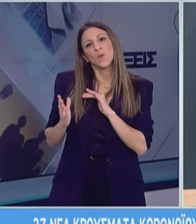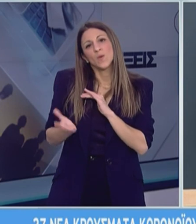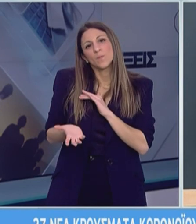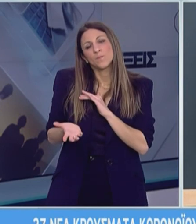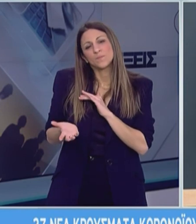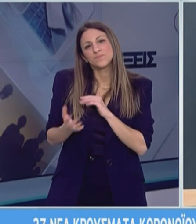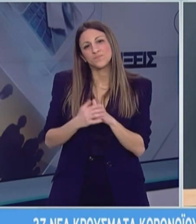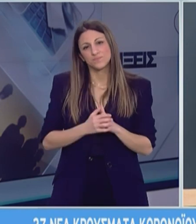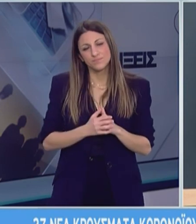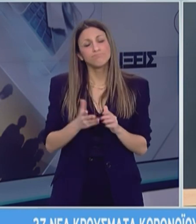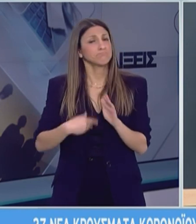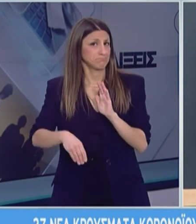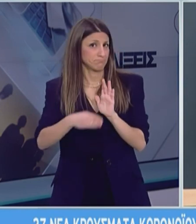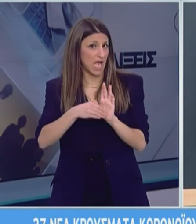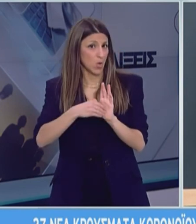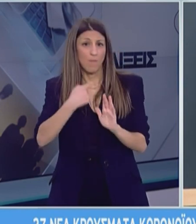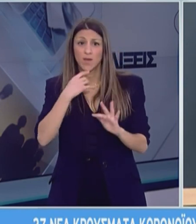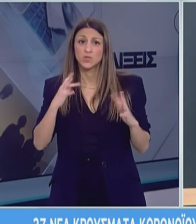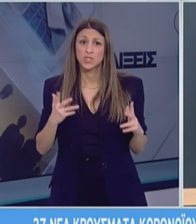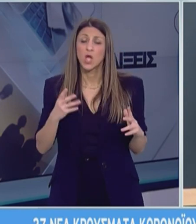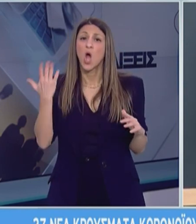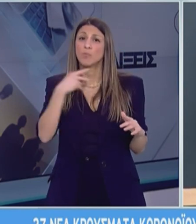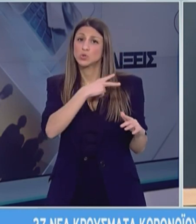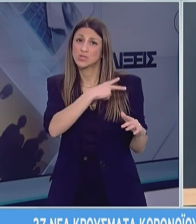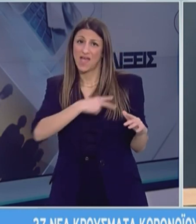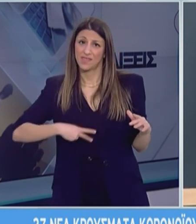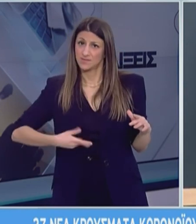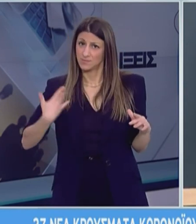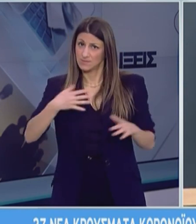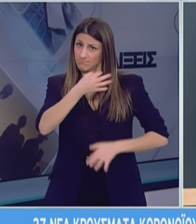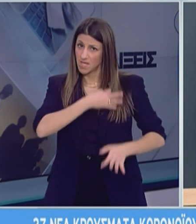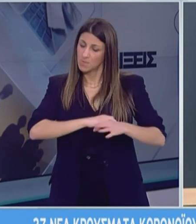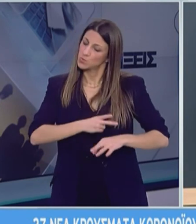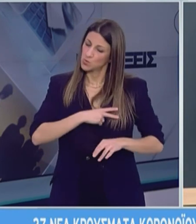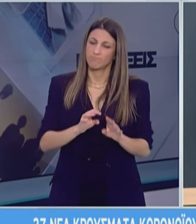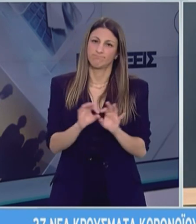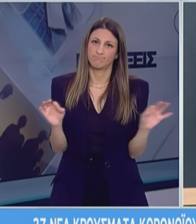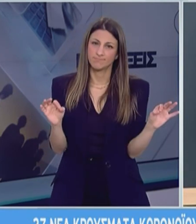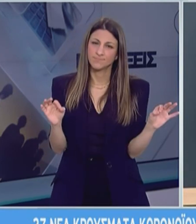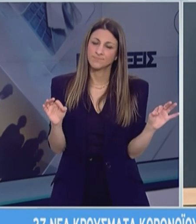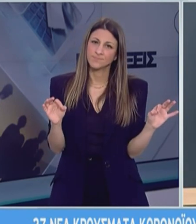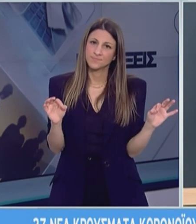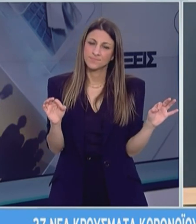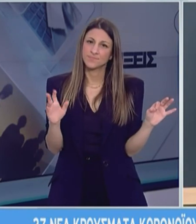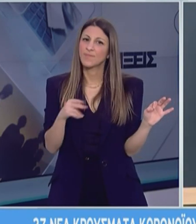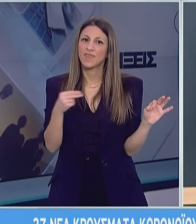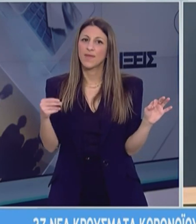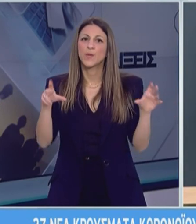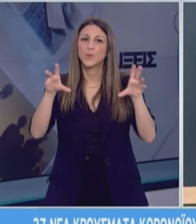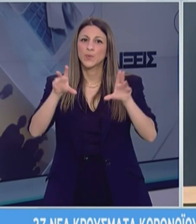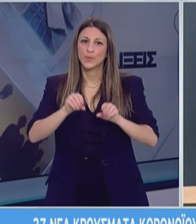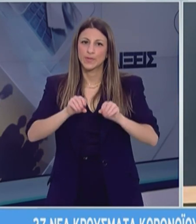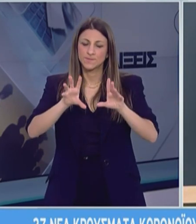νόσου. Από εκεί και πέρα προσυπογράφω όλα αυτά τα οποία είπε και ο κύριος καθηγητής. Το ζήτημα που αφορά